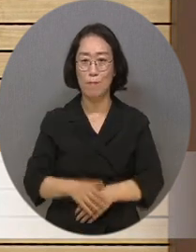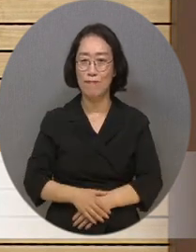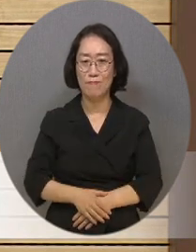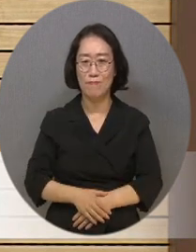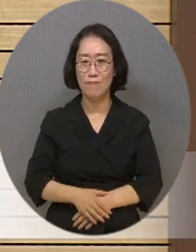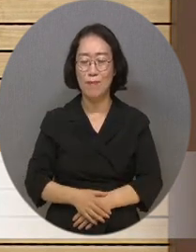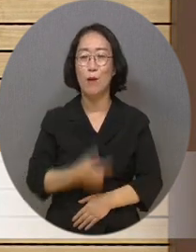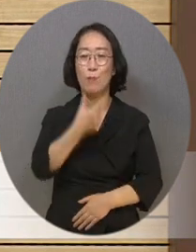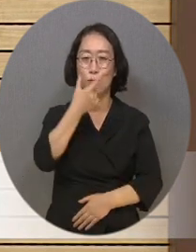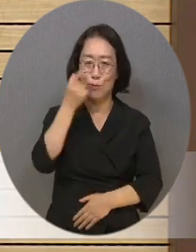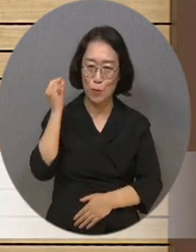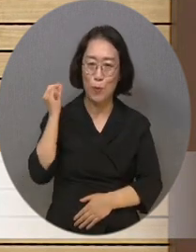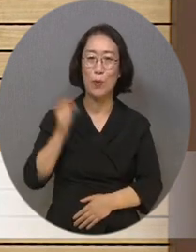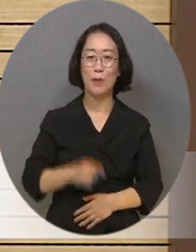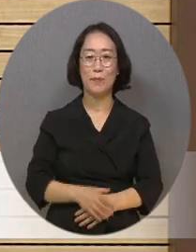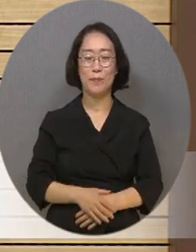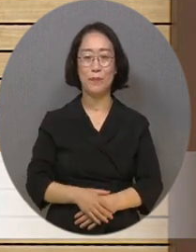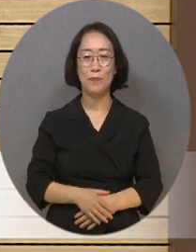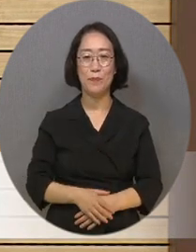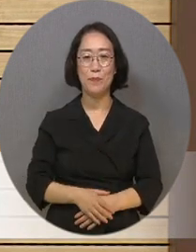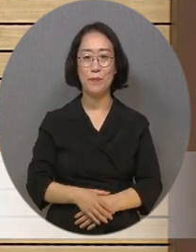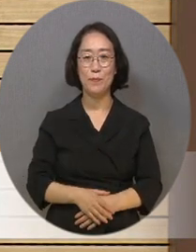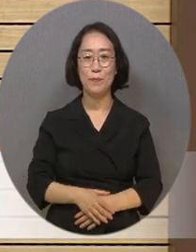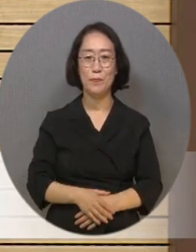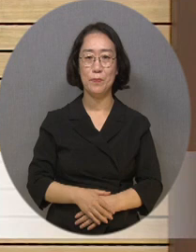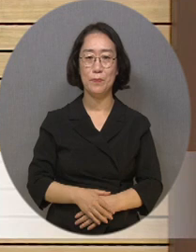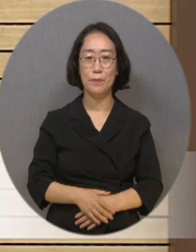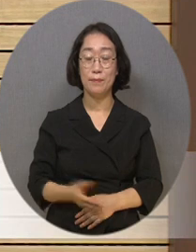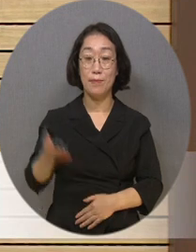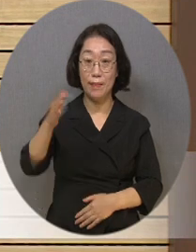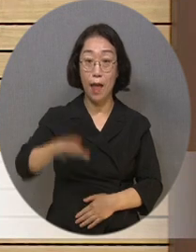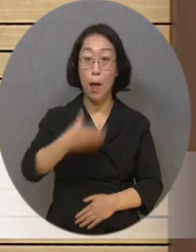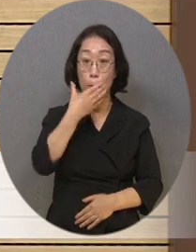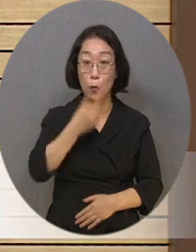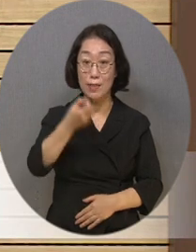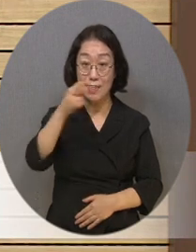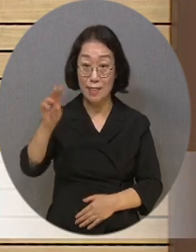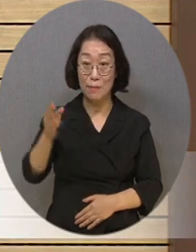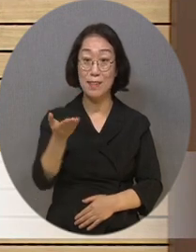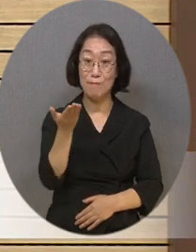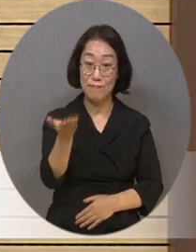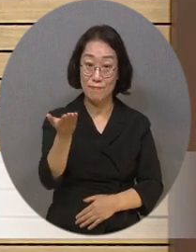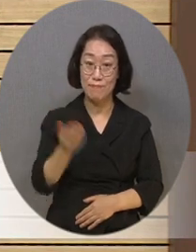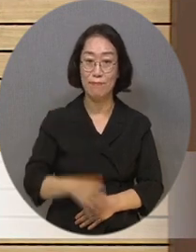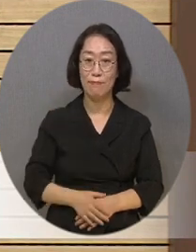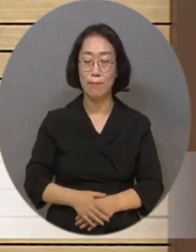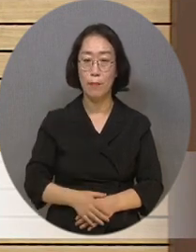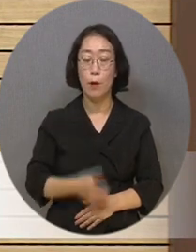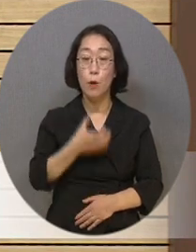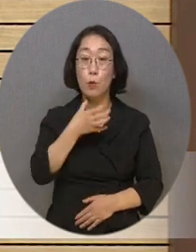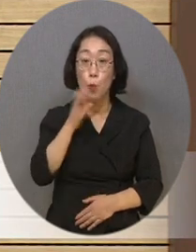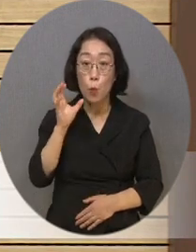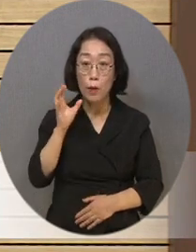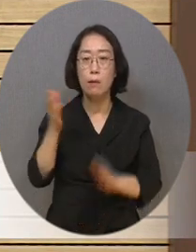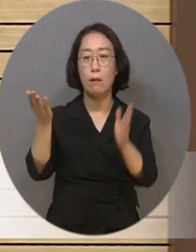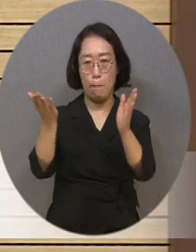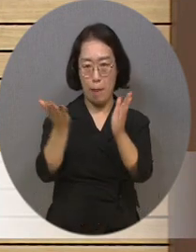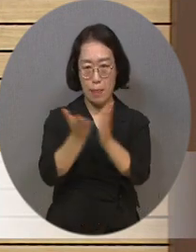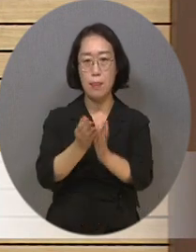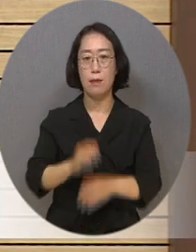좀 훌륭한 현상입니다. 그런데 복지TV가 노인들의